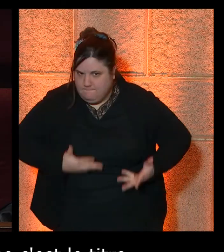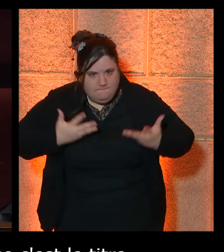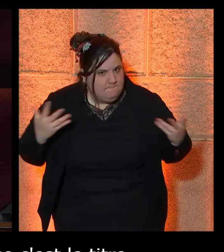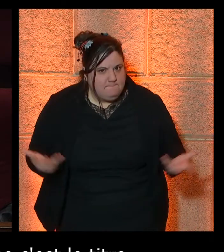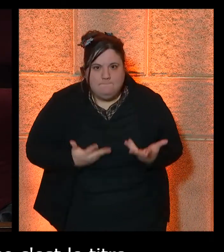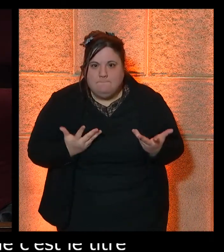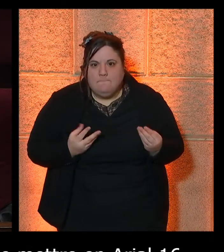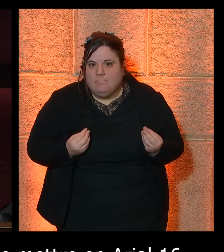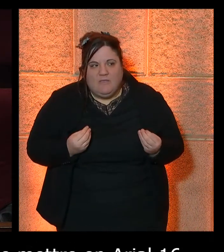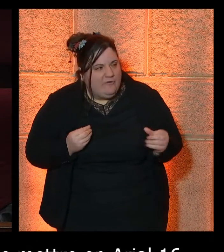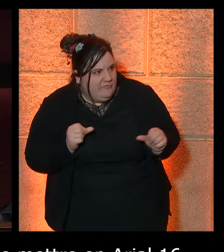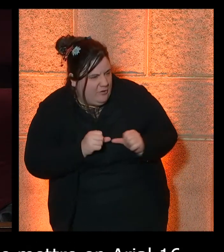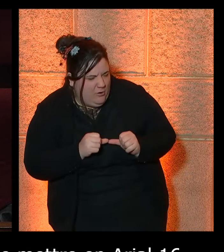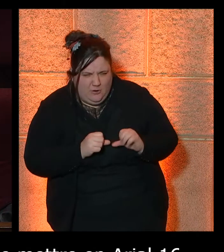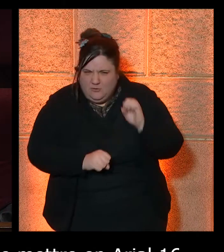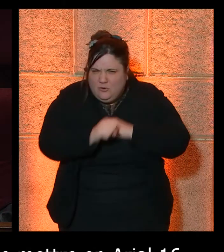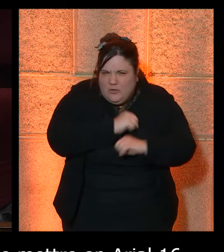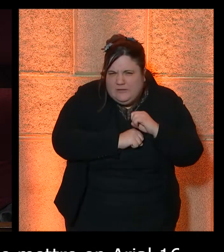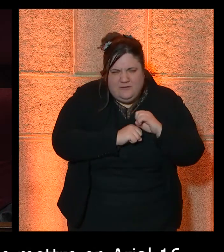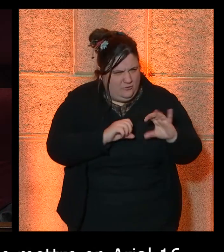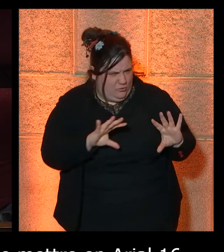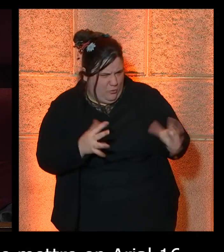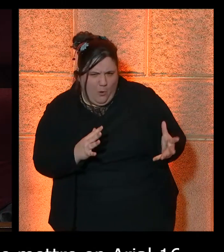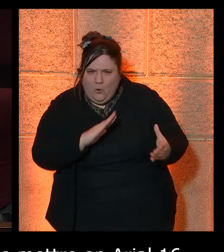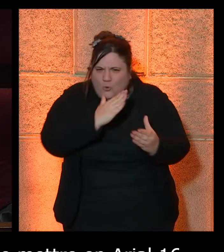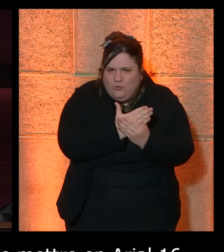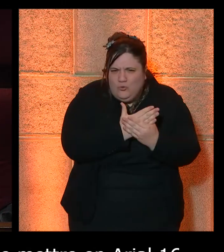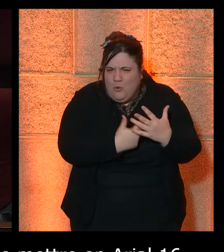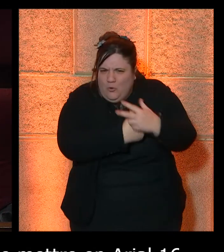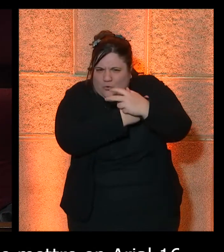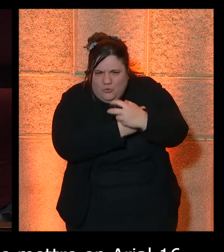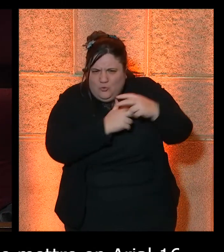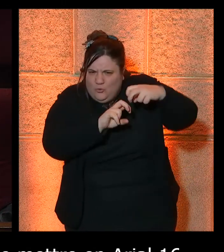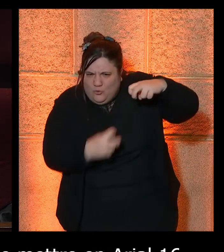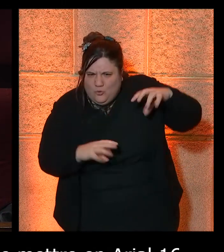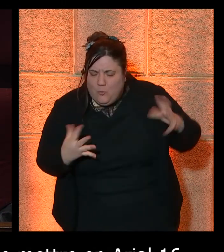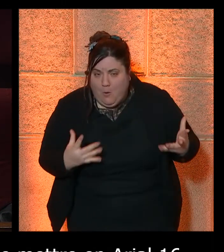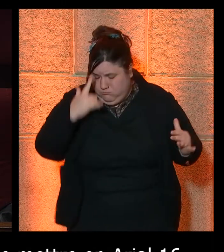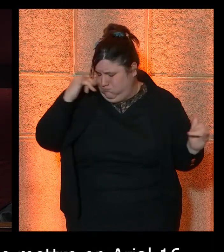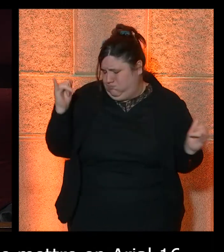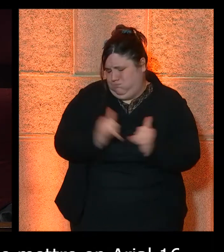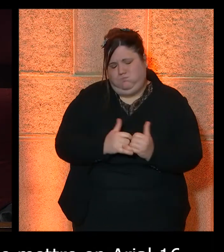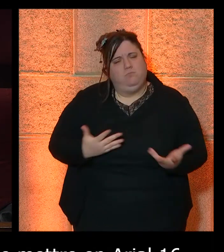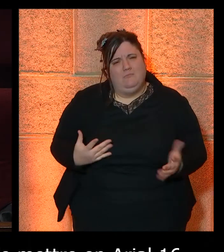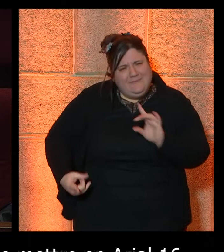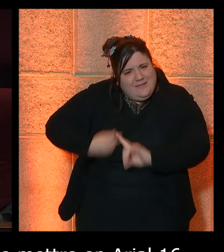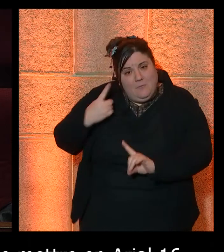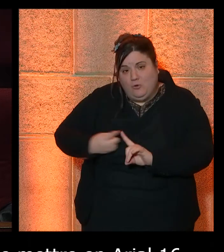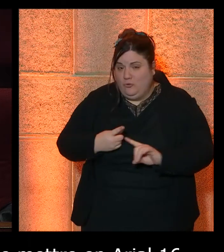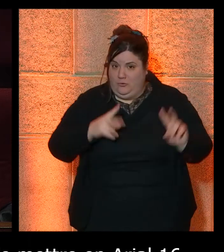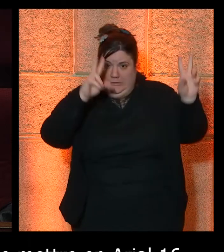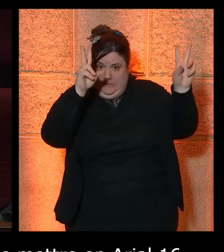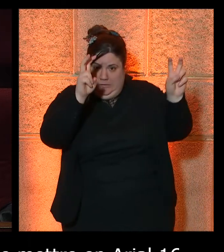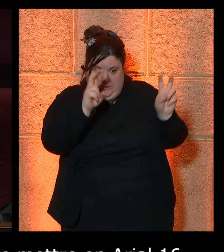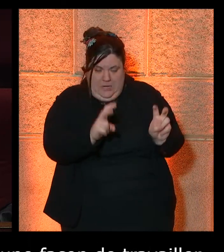vont du coup chercher à comprendre comment la page est structurée et qu ne la voient pas. C'est fondamental pour des utilisateurs de lecteurs d'écran